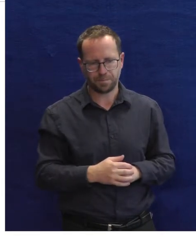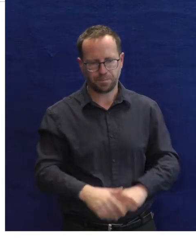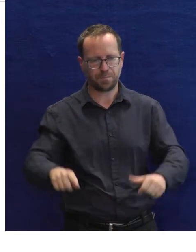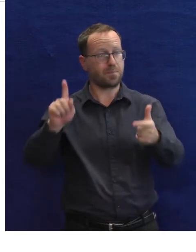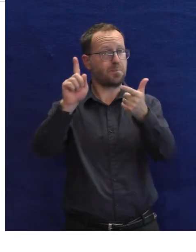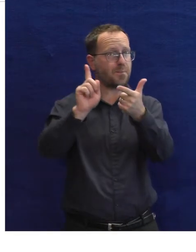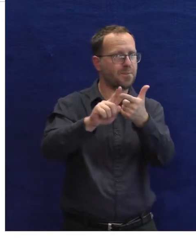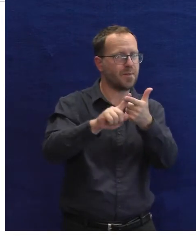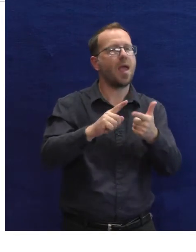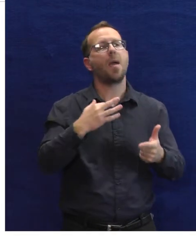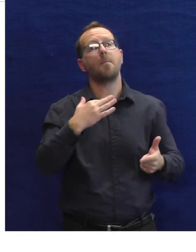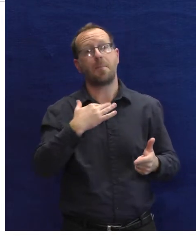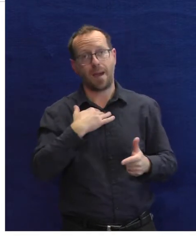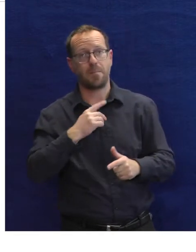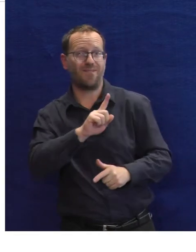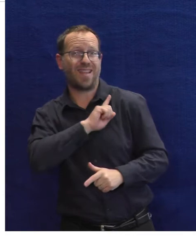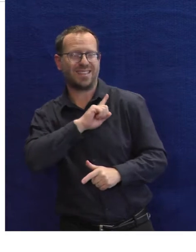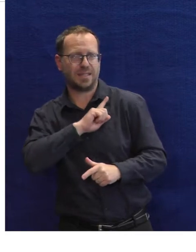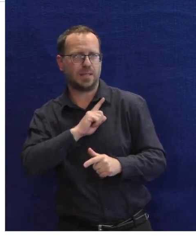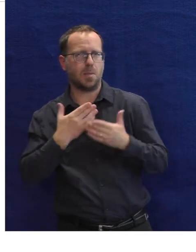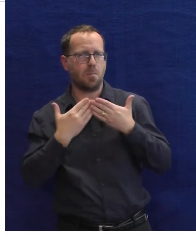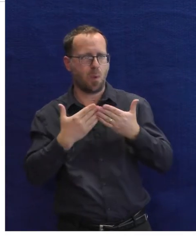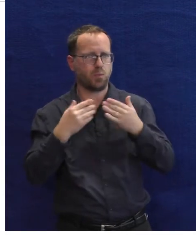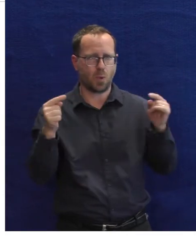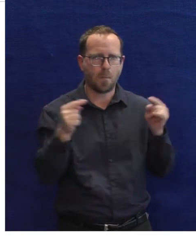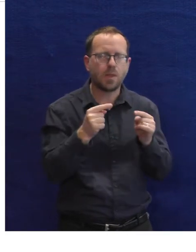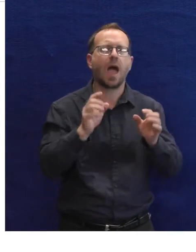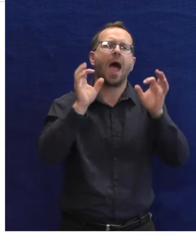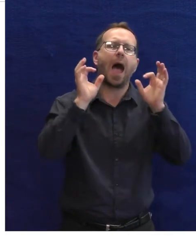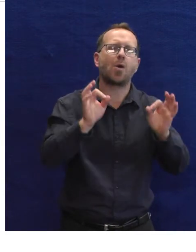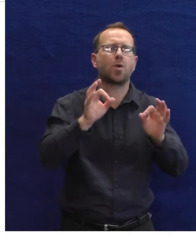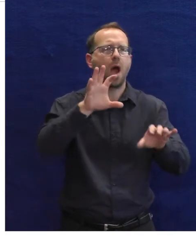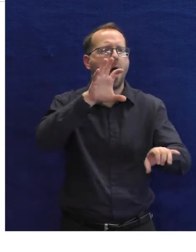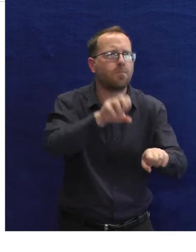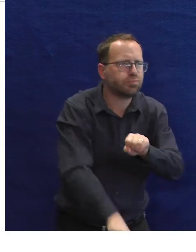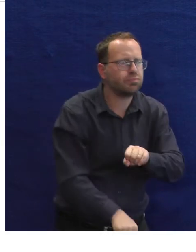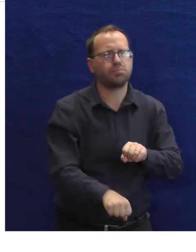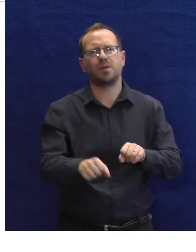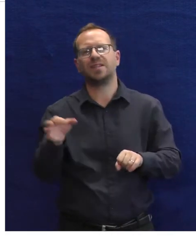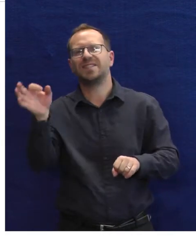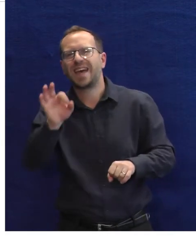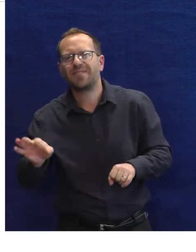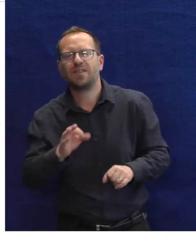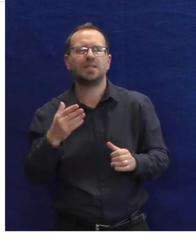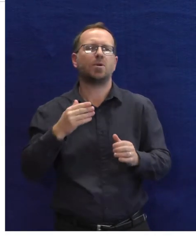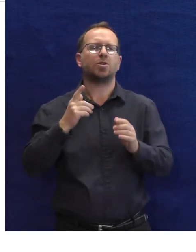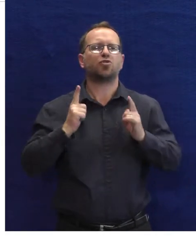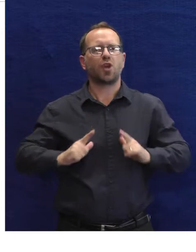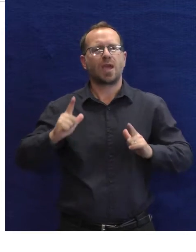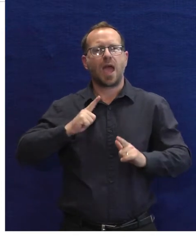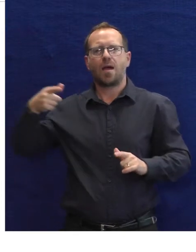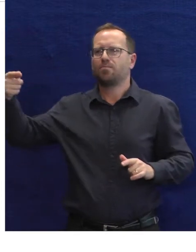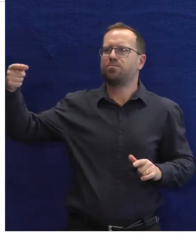pro skupinu lidí, kteří mají vlastní pomůcku, ale mají momentálně v servisu, nebo čekají na vyřízení